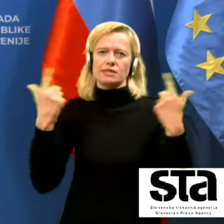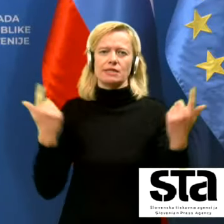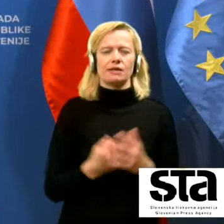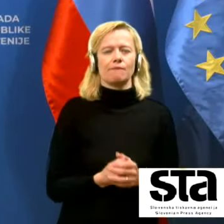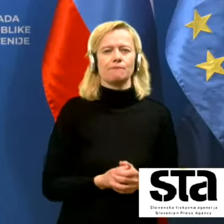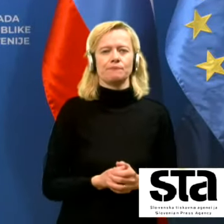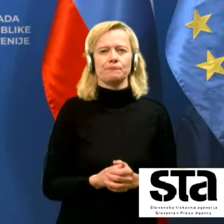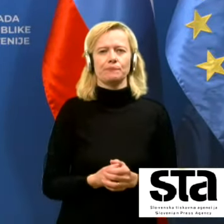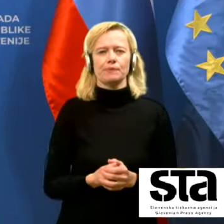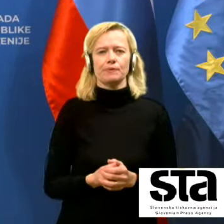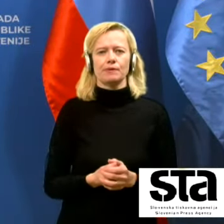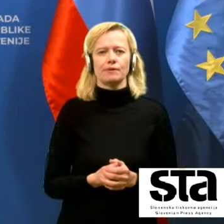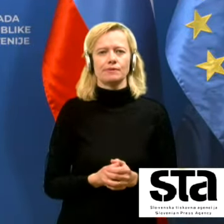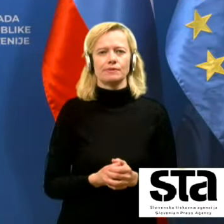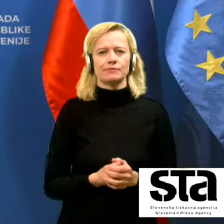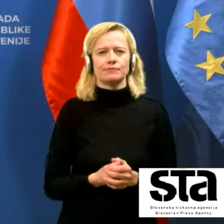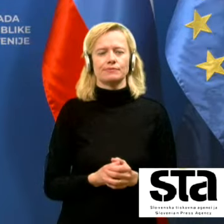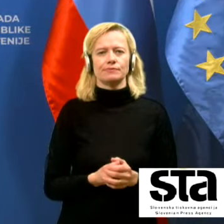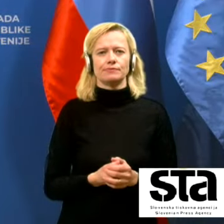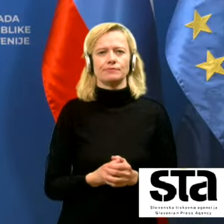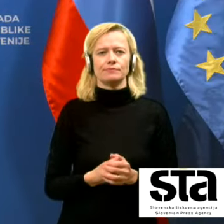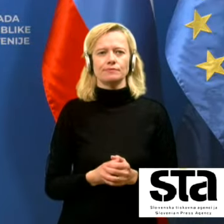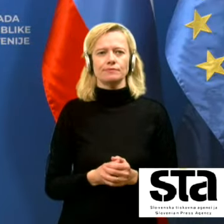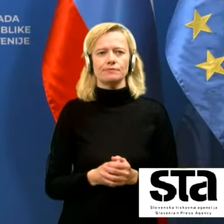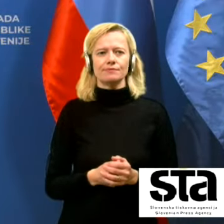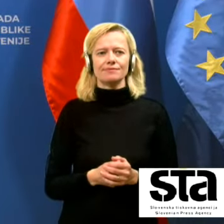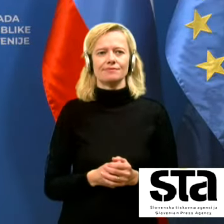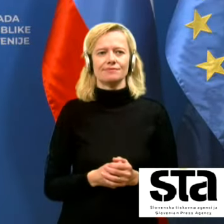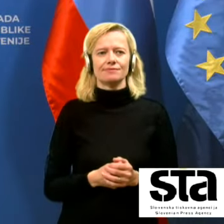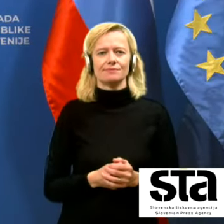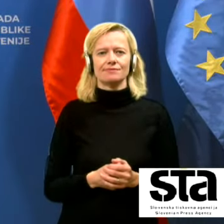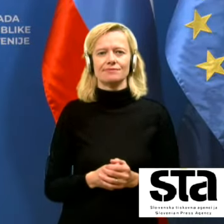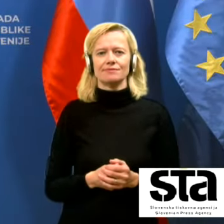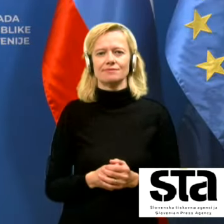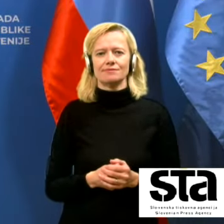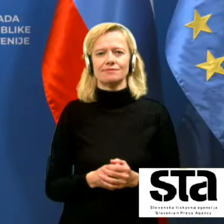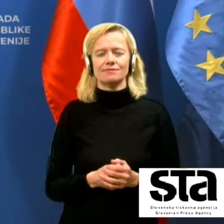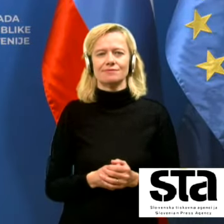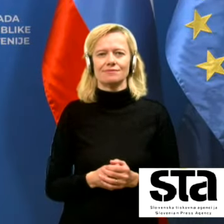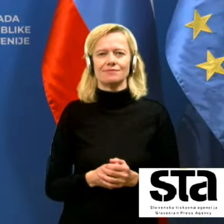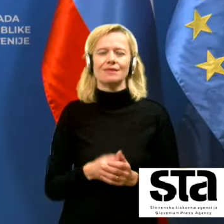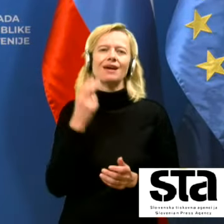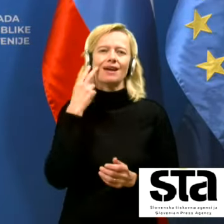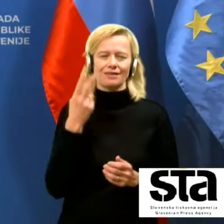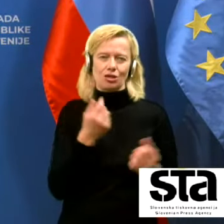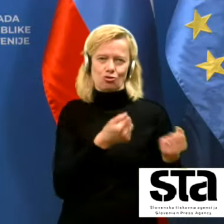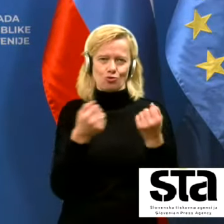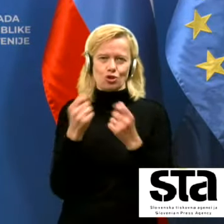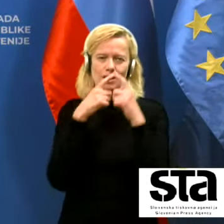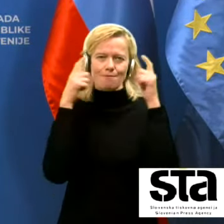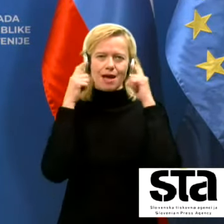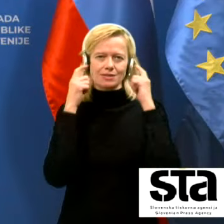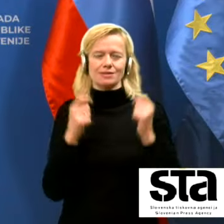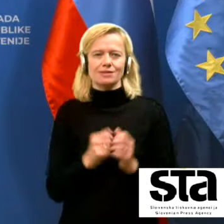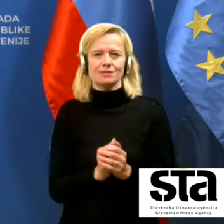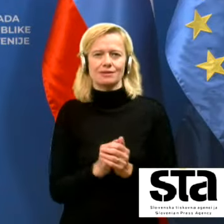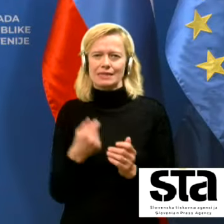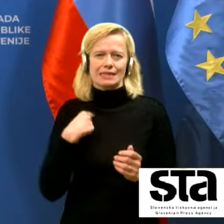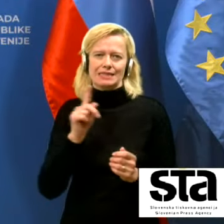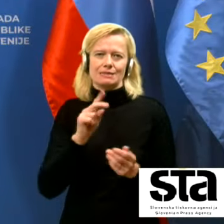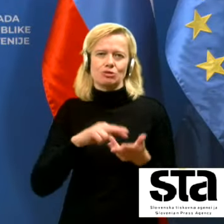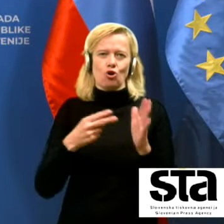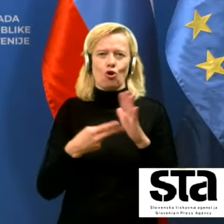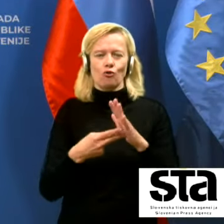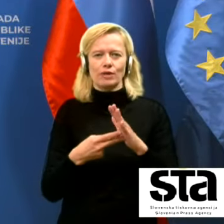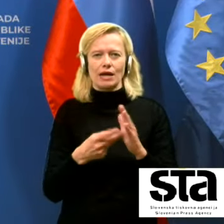zdaj torej najprej glede nošenja mask zdaj seveda jaz nisem strokovnjak z tega področja